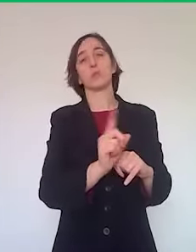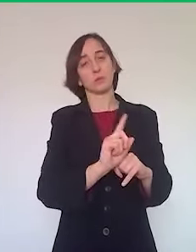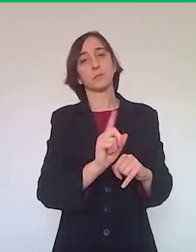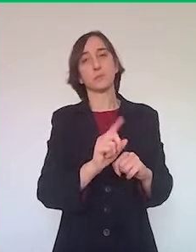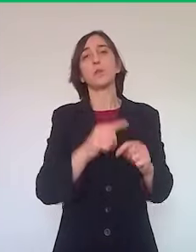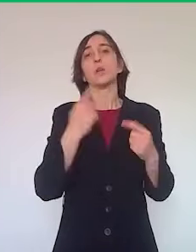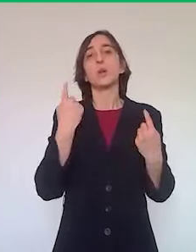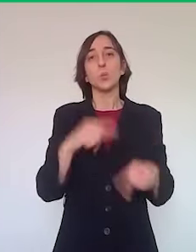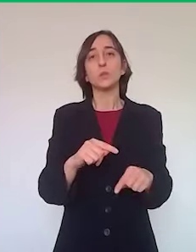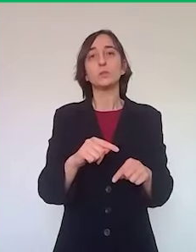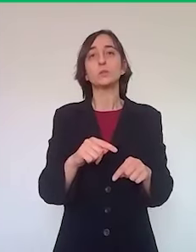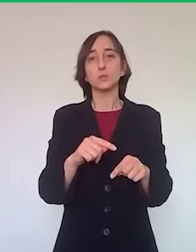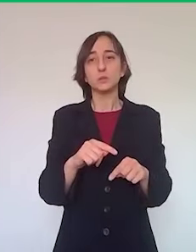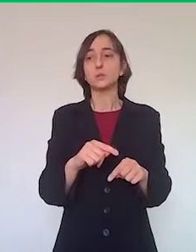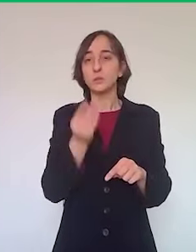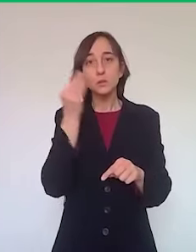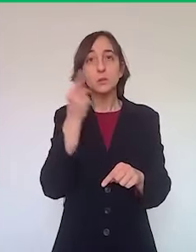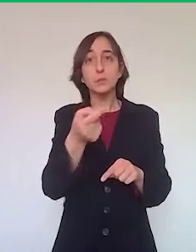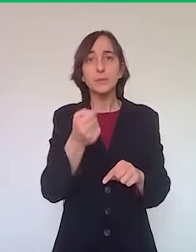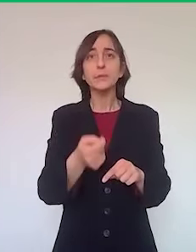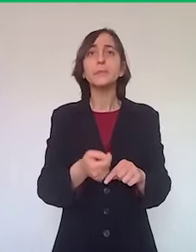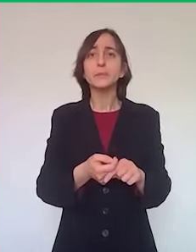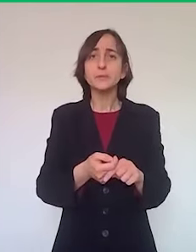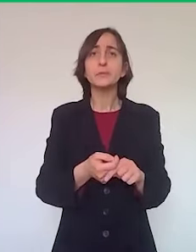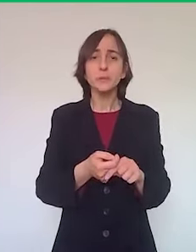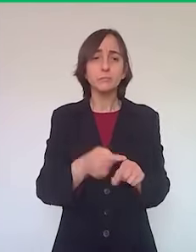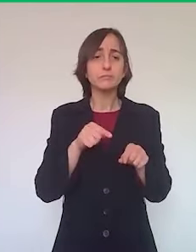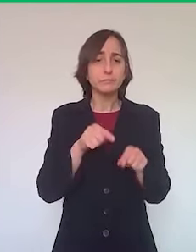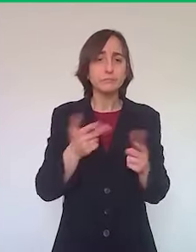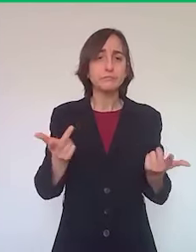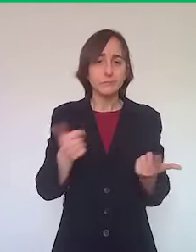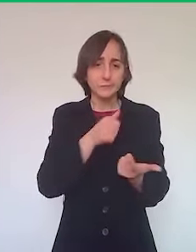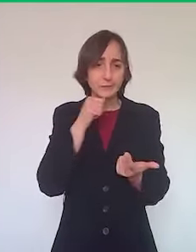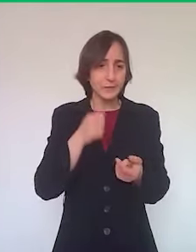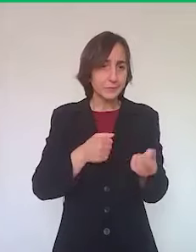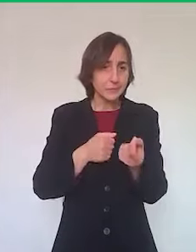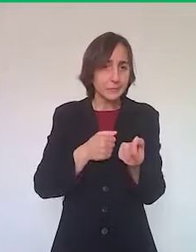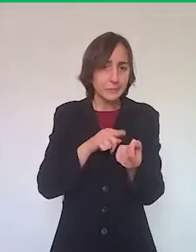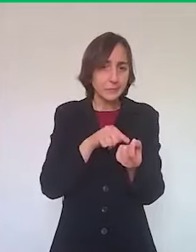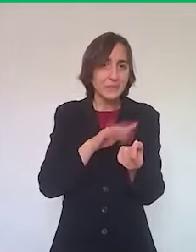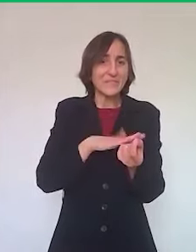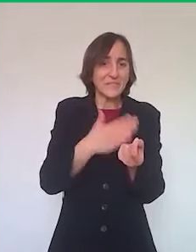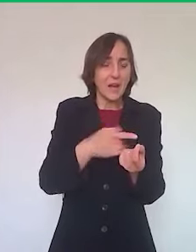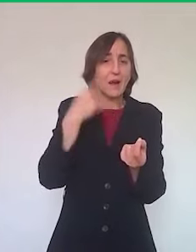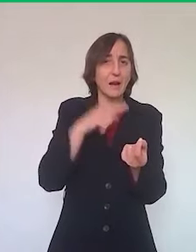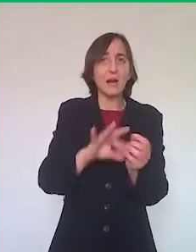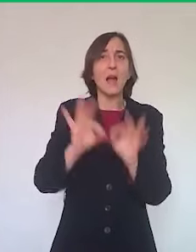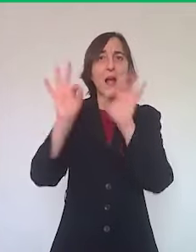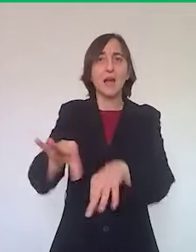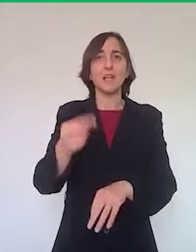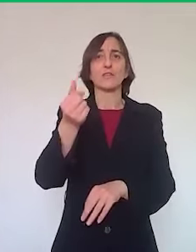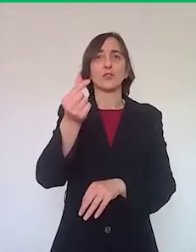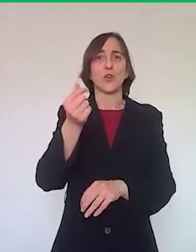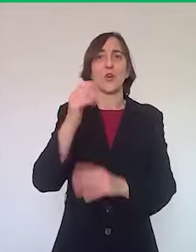rischio di essere l'ultimo granellino che blocca l'ingranaggio del pagamento e non fa arrivare i soldi alle aziende. Ce lo siamo quindi